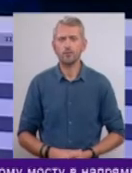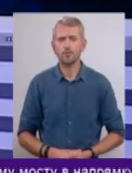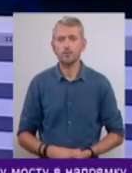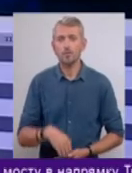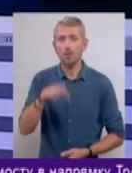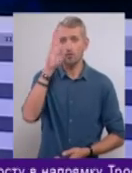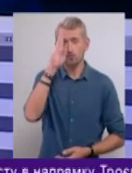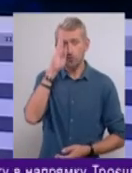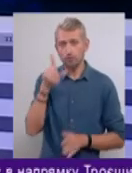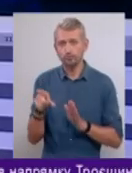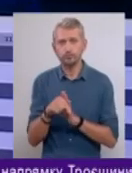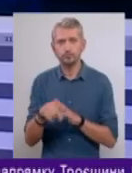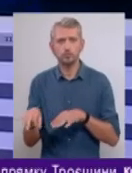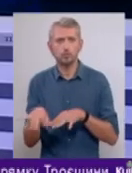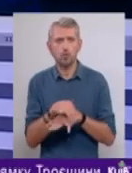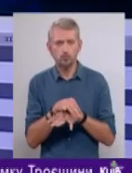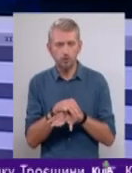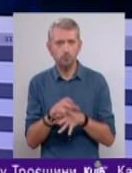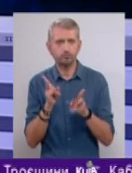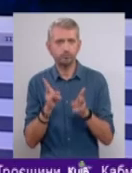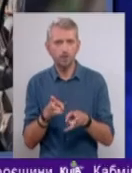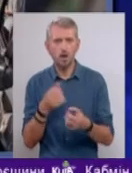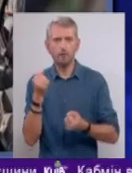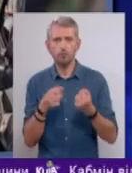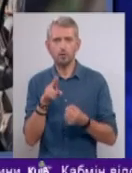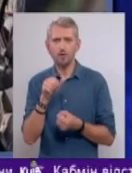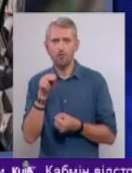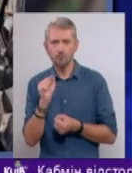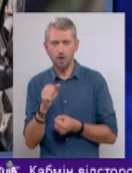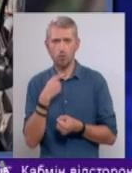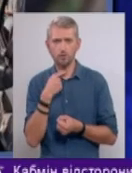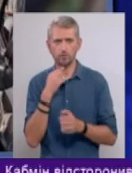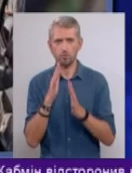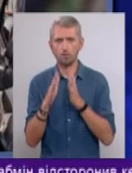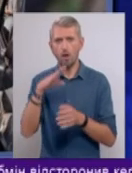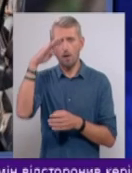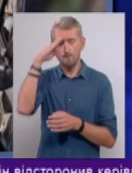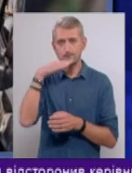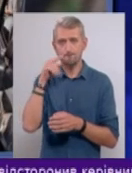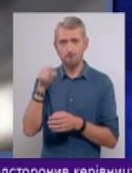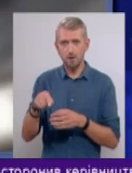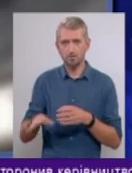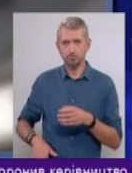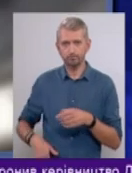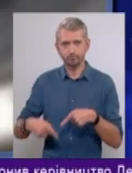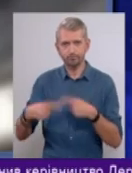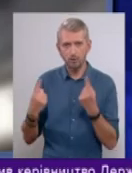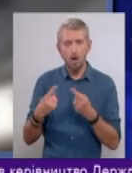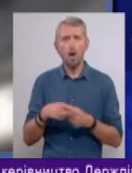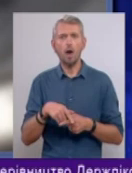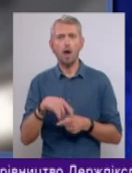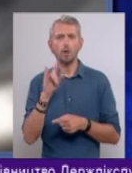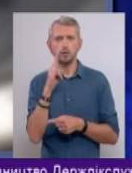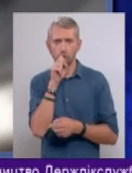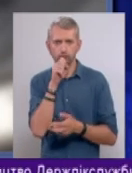Чоловіка з дитиною збив автомобіль «Дача» на Голосівському проспекті. У батька відкритий перелом ноги. Дитину ж непритомно